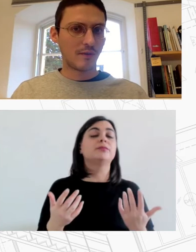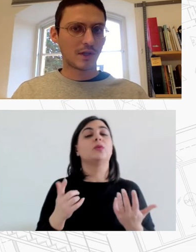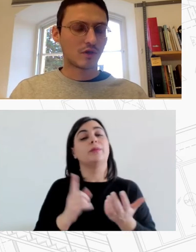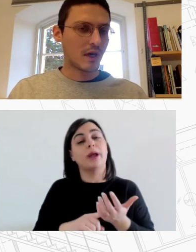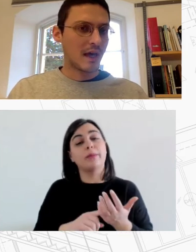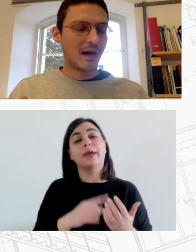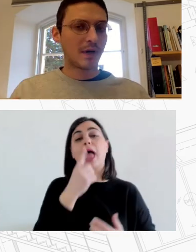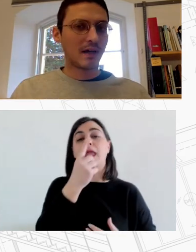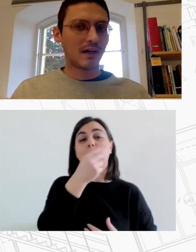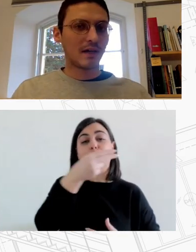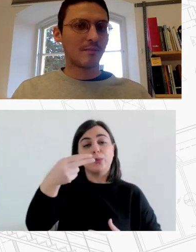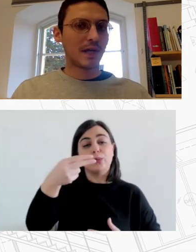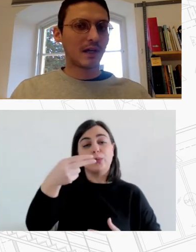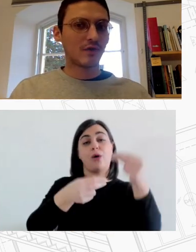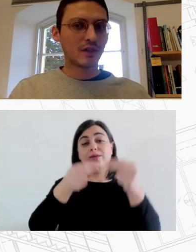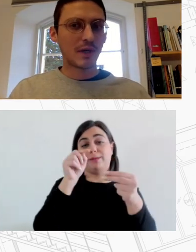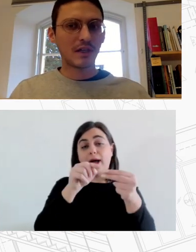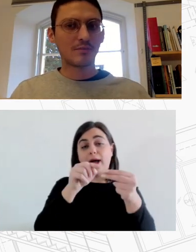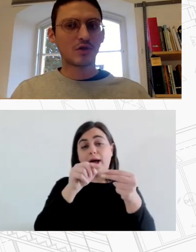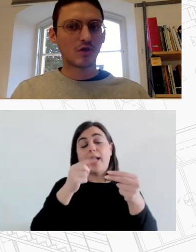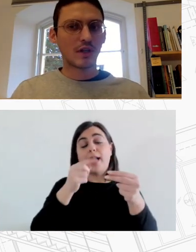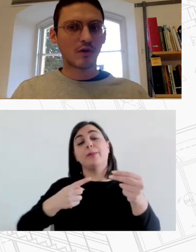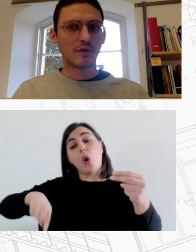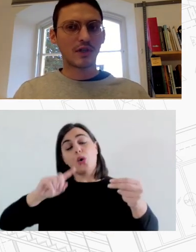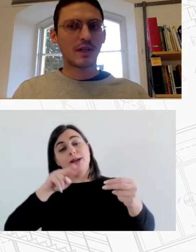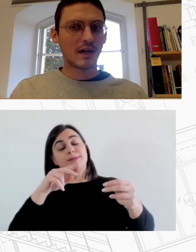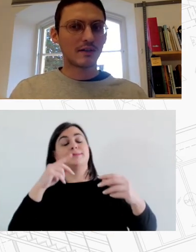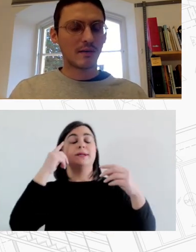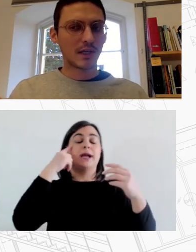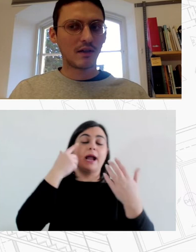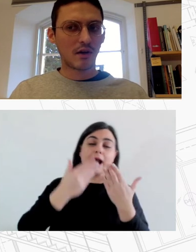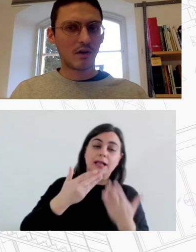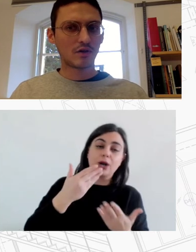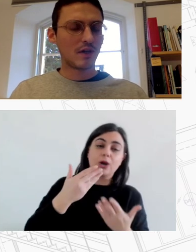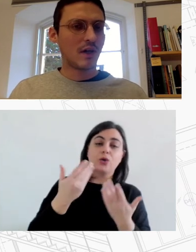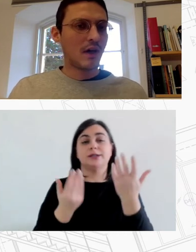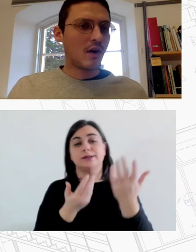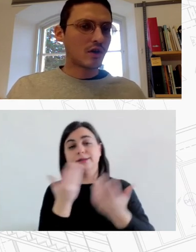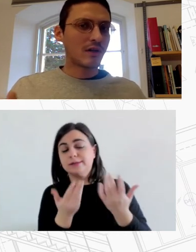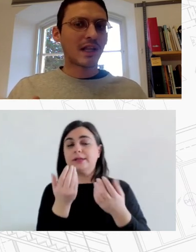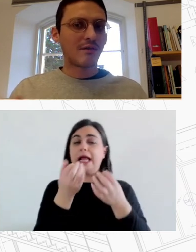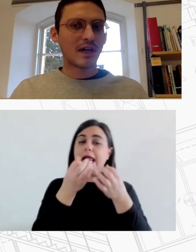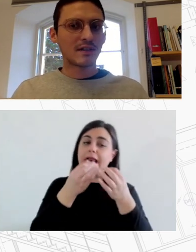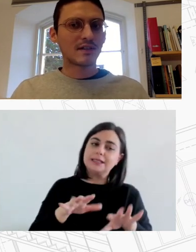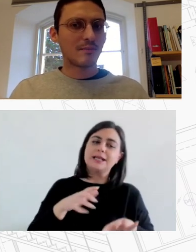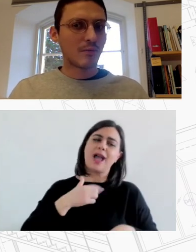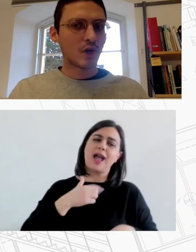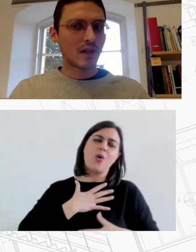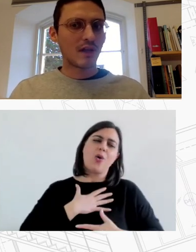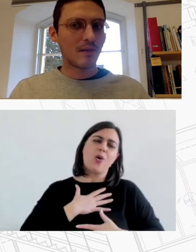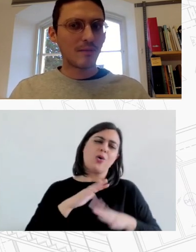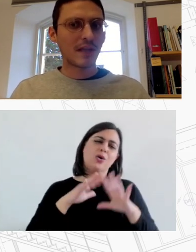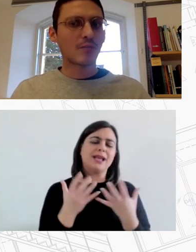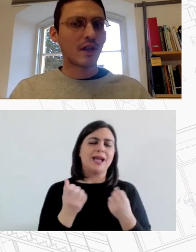προβλήματος Απλά μερικές φορές είμαι δύσπιστος όταν ακούω αυτή την έκκληση για μια κοινή γλώσσα όταν μεταφράζεται σε μια